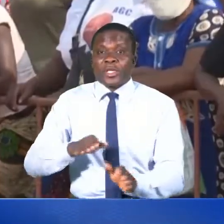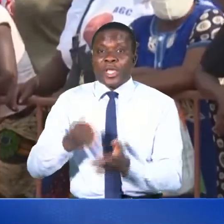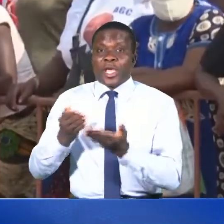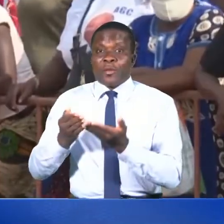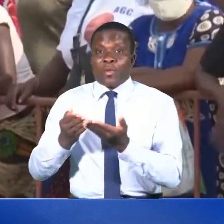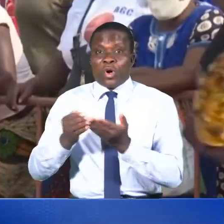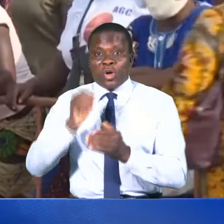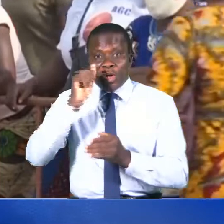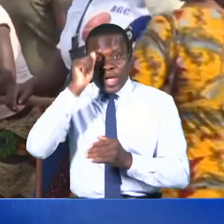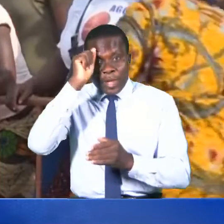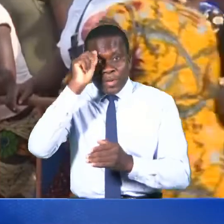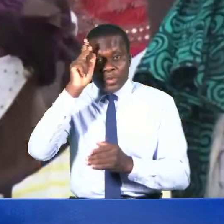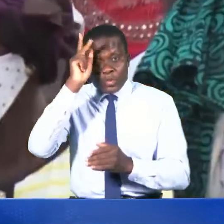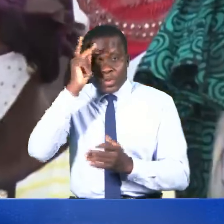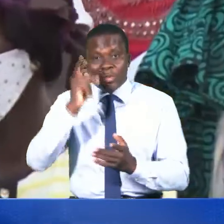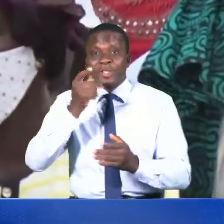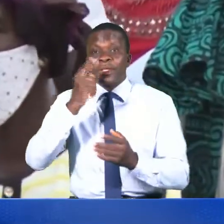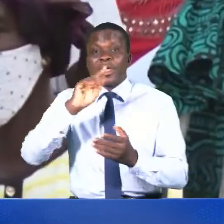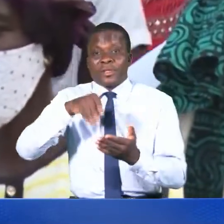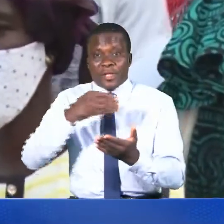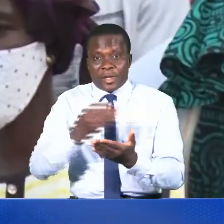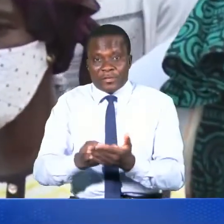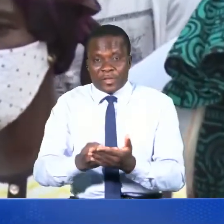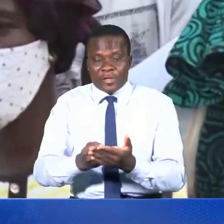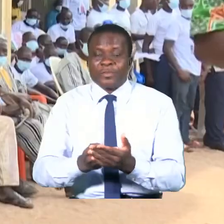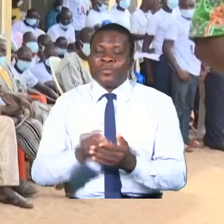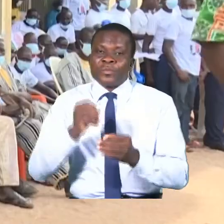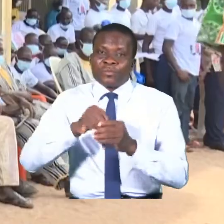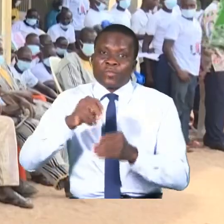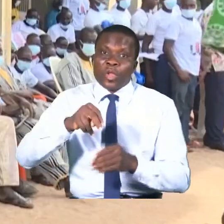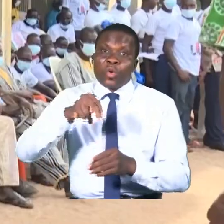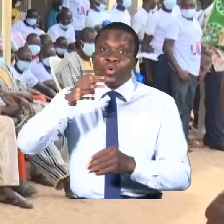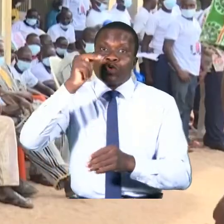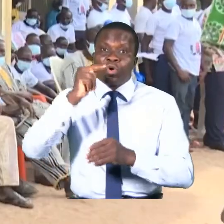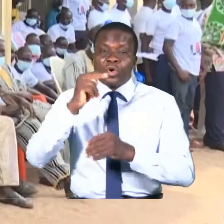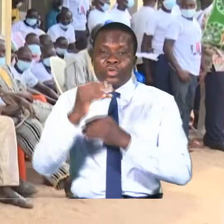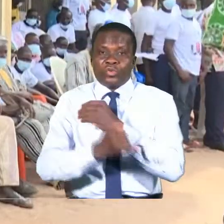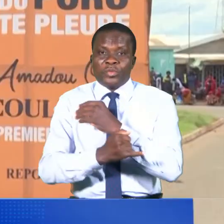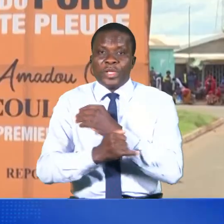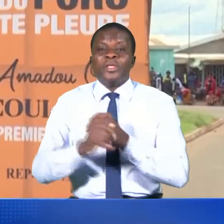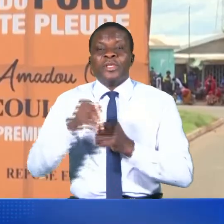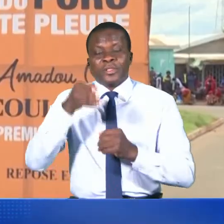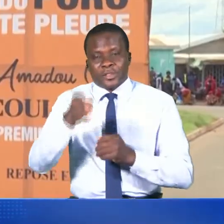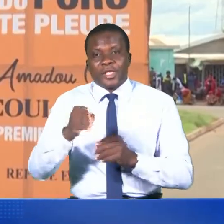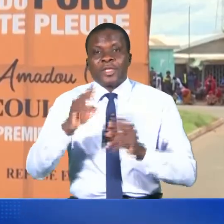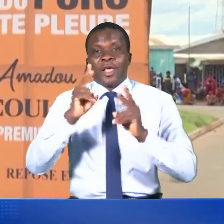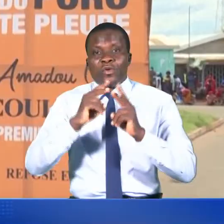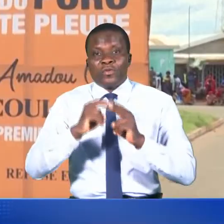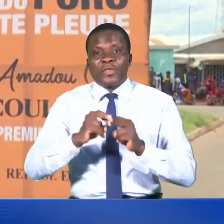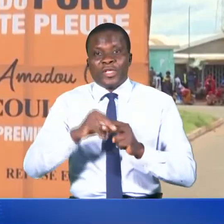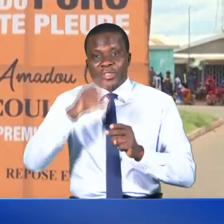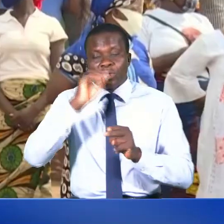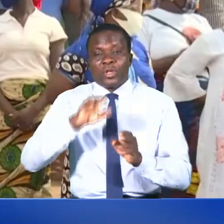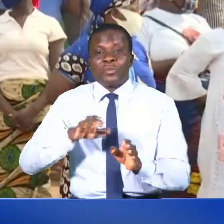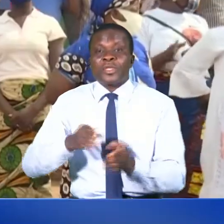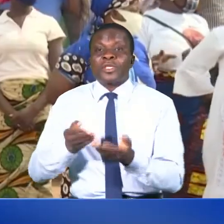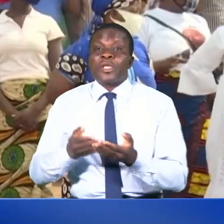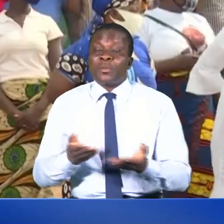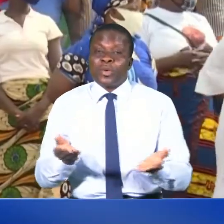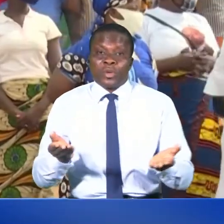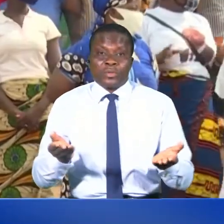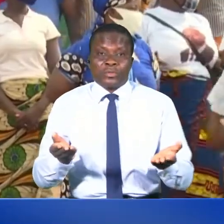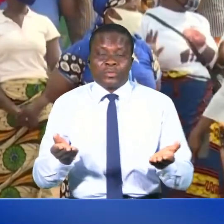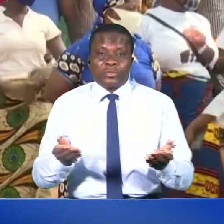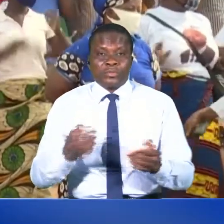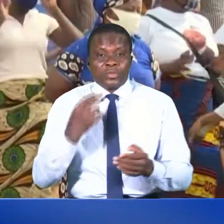Gonkoulibaly, à son arrivée. Corogo, situé au nord du pays, est le fief de l'illustre disparu. Qu'il